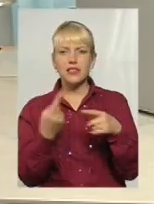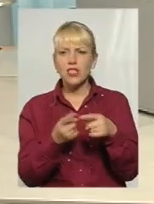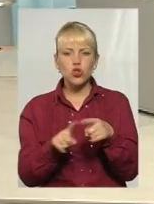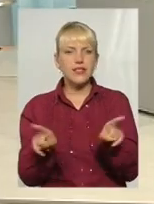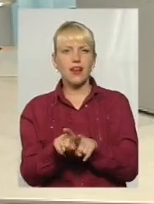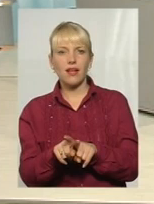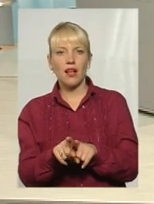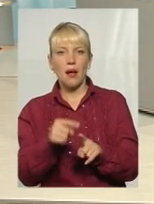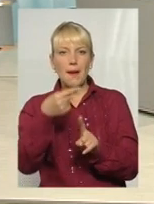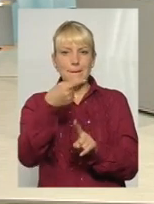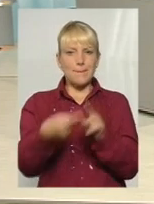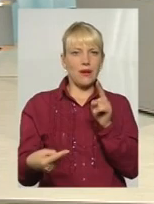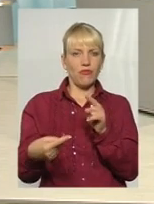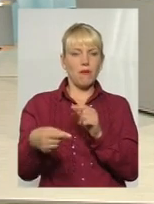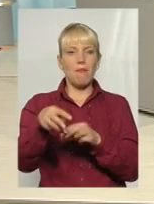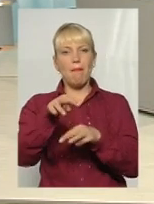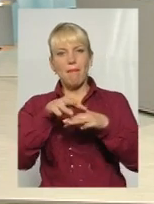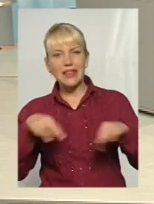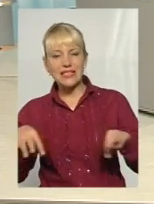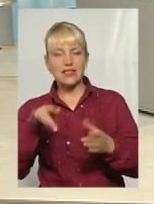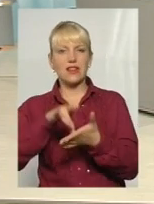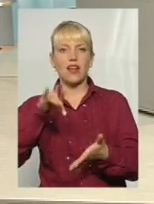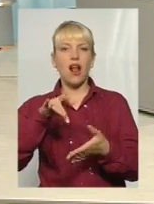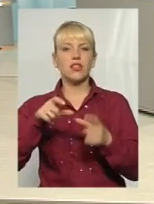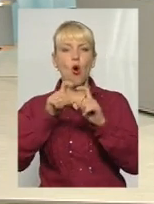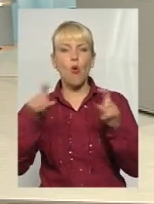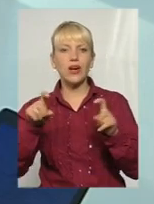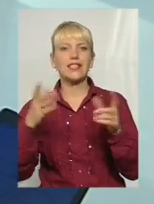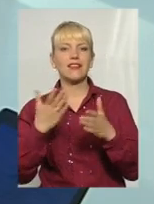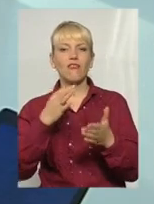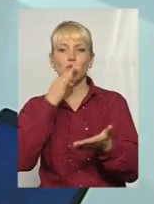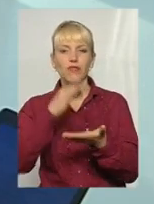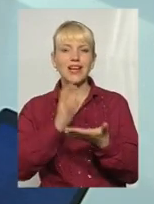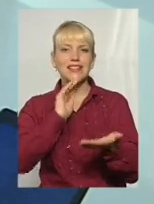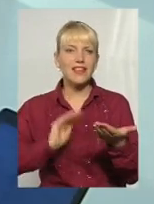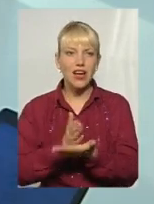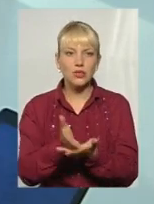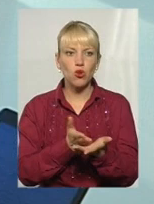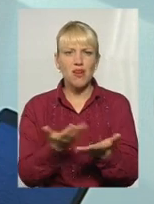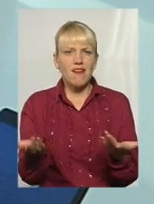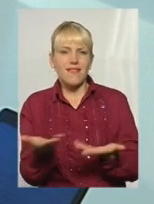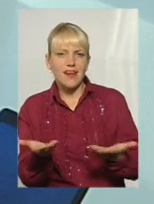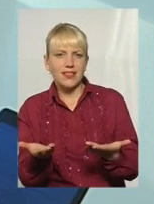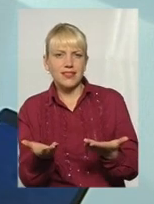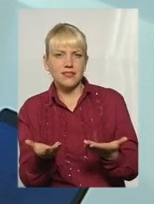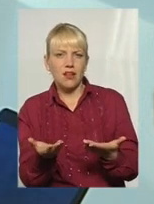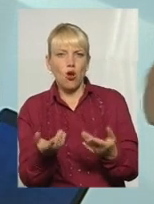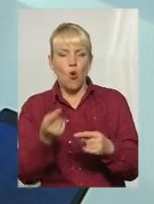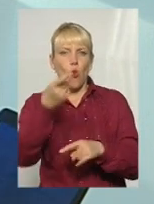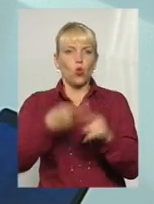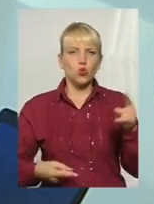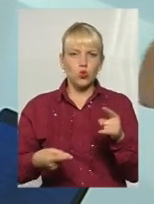півміністерства, то є центральний орган, який відповідає за якість послуги, і якийсь кусок казначейства,